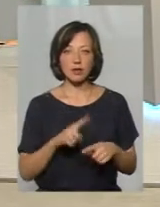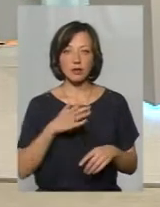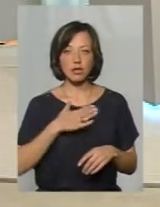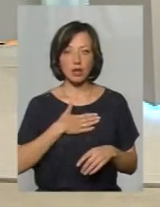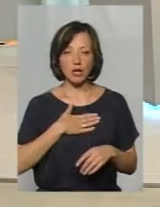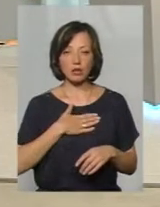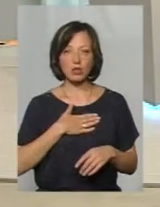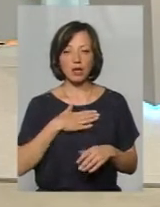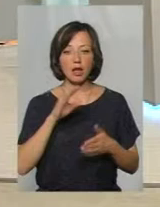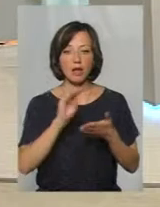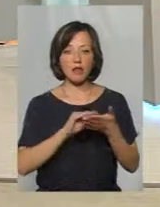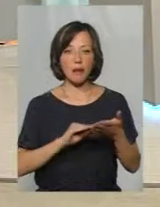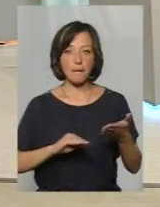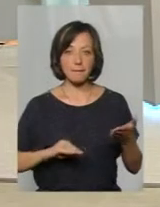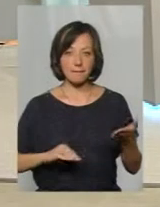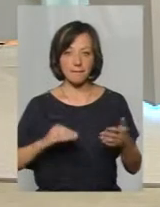напрацювання.